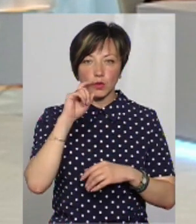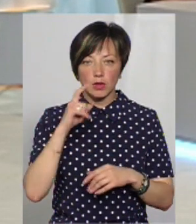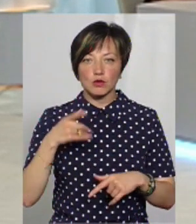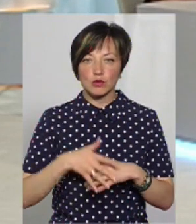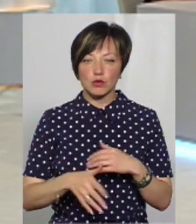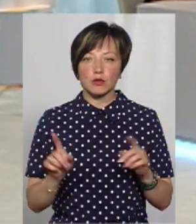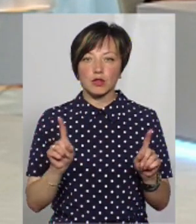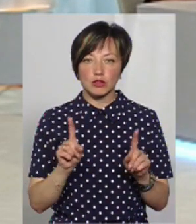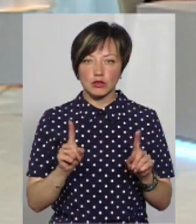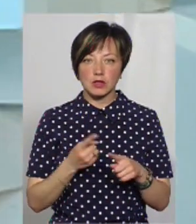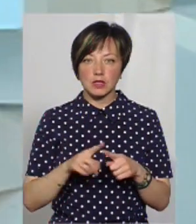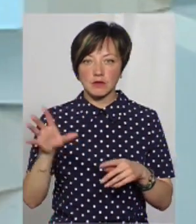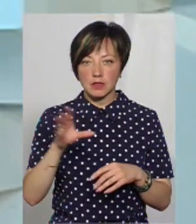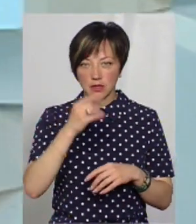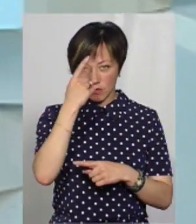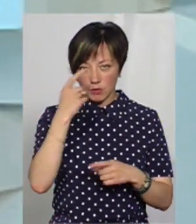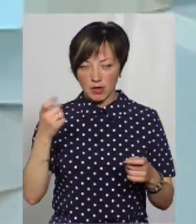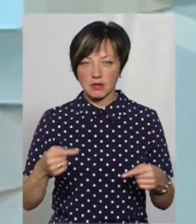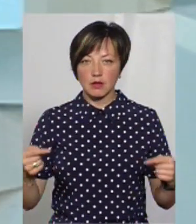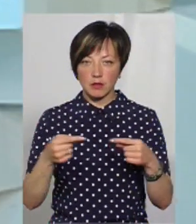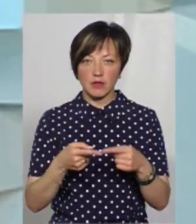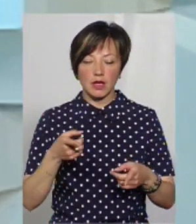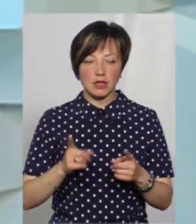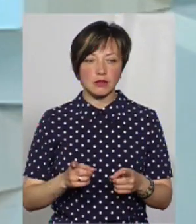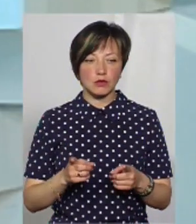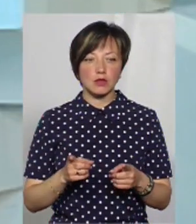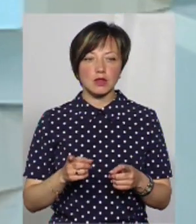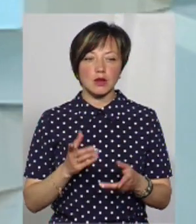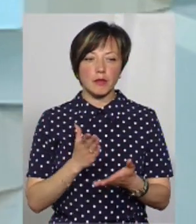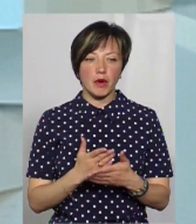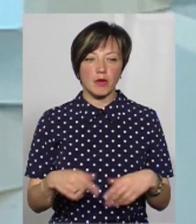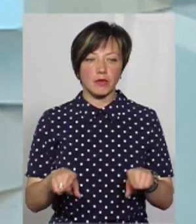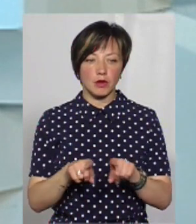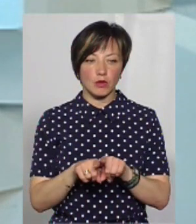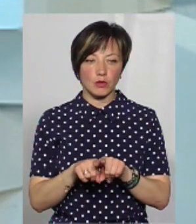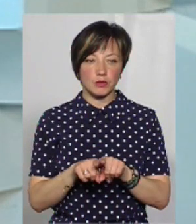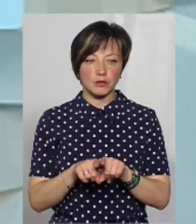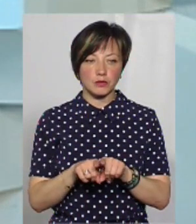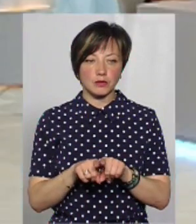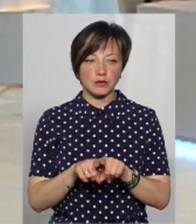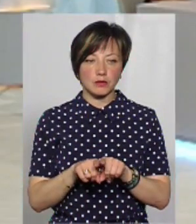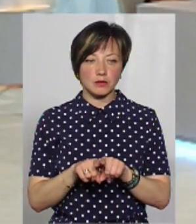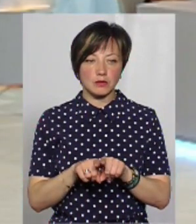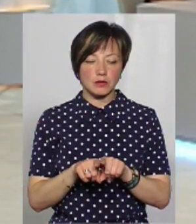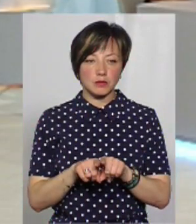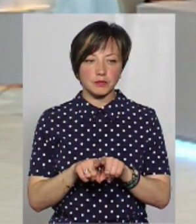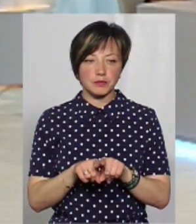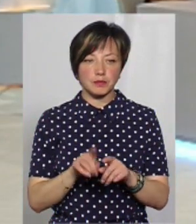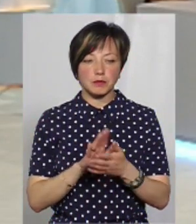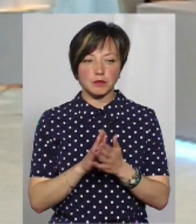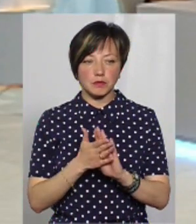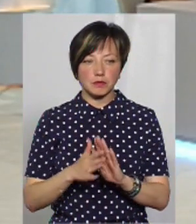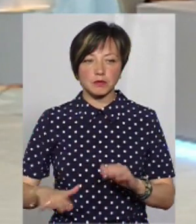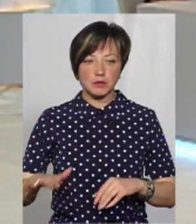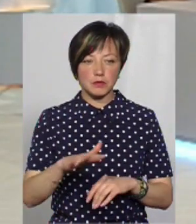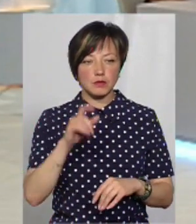Зрозуміло, що ця інформація відповідає дійсності, тому що маємо таку ситуацію